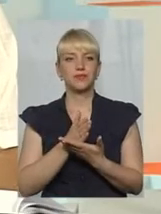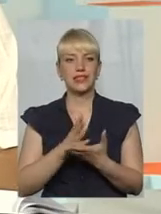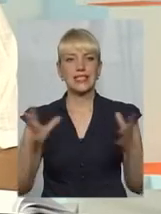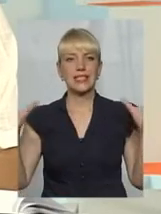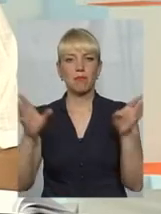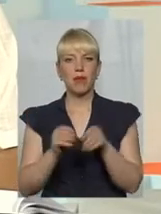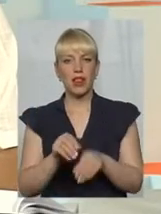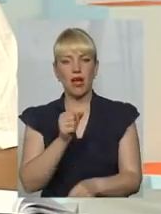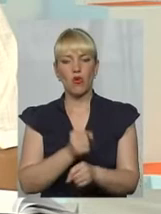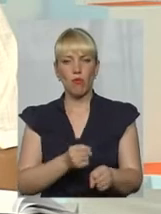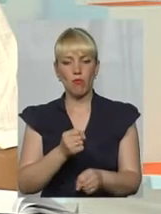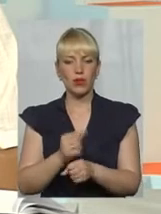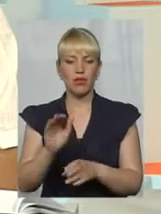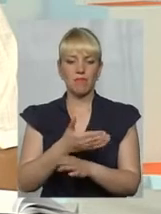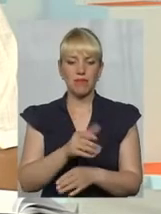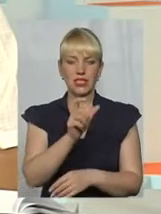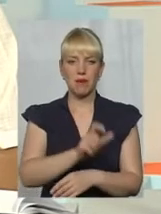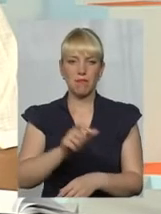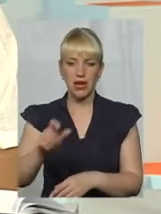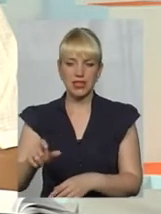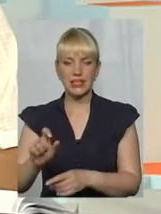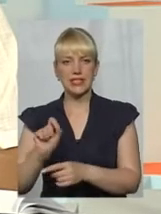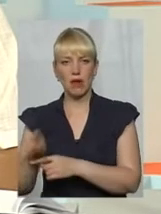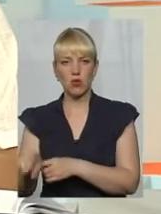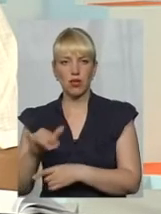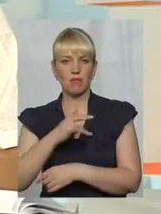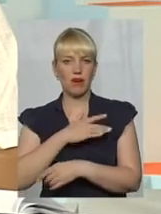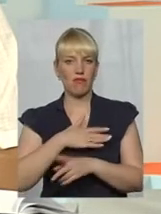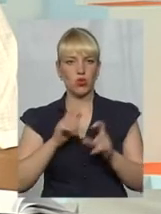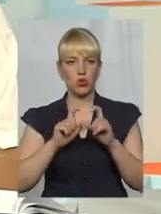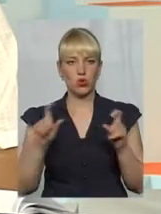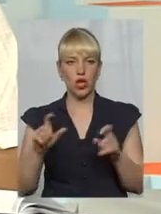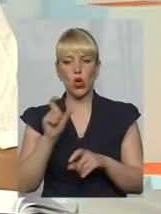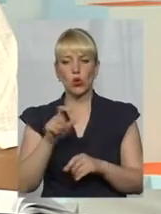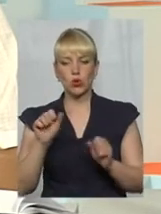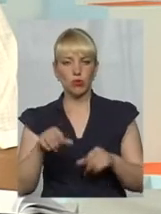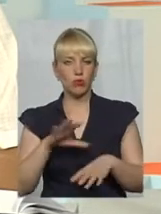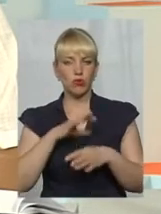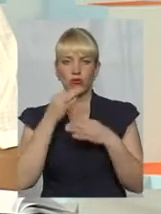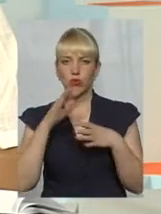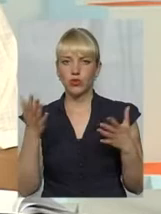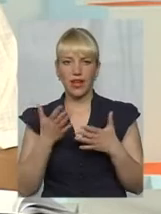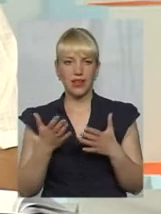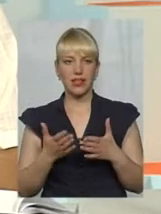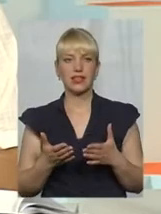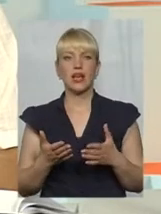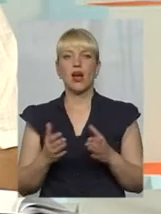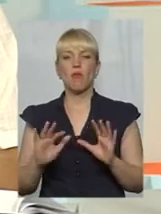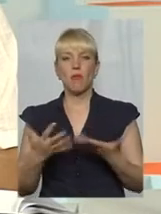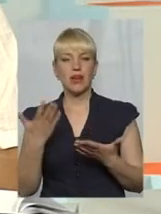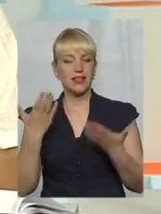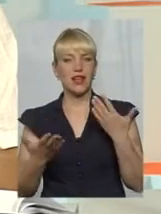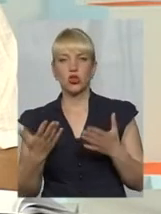спільна робота між мешканцем і замовником і приватною структурою. Мешканці можуть в будь-який момент, якщо не надає гідної